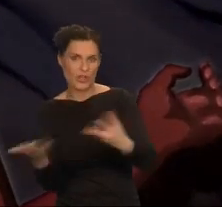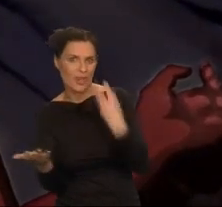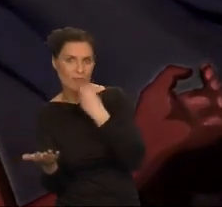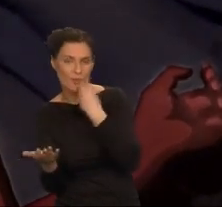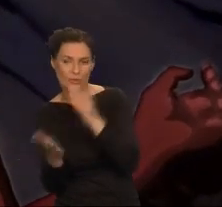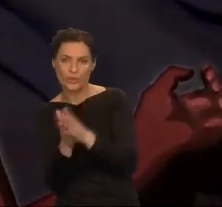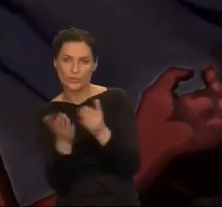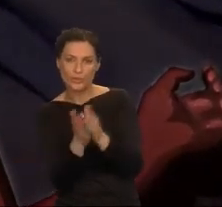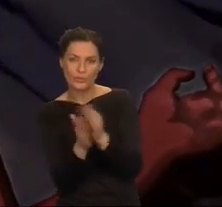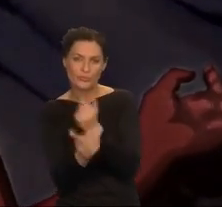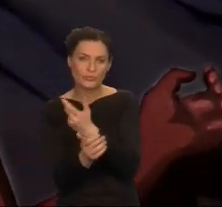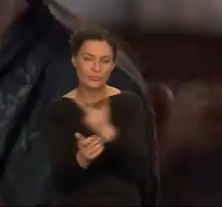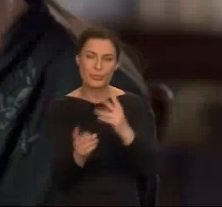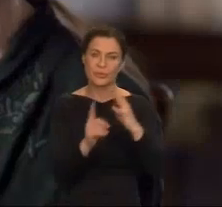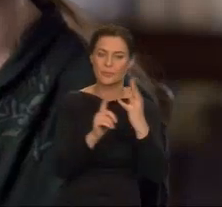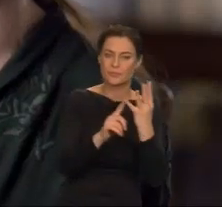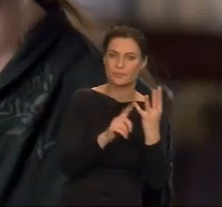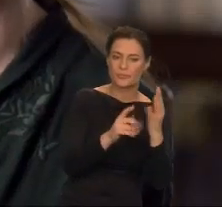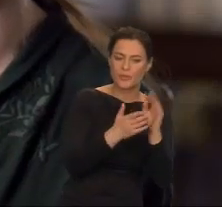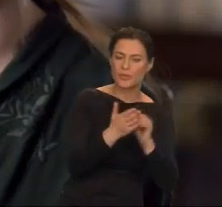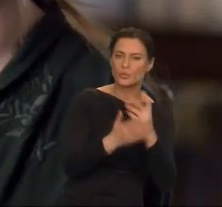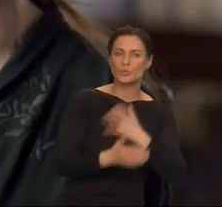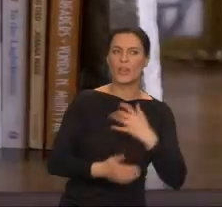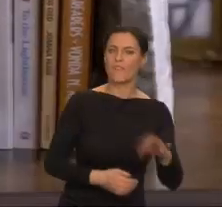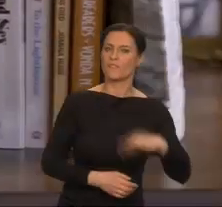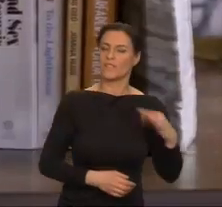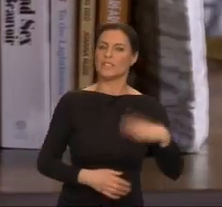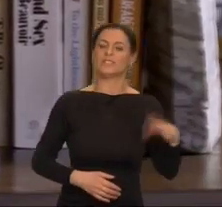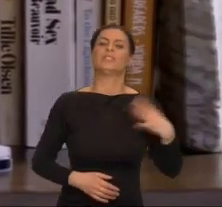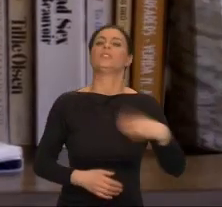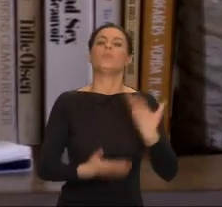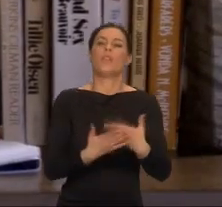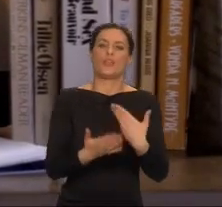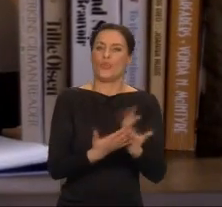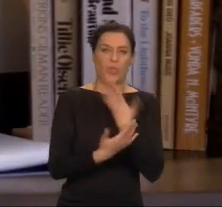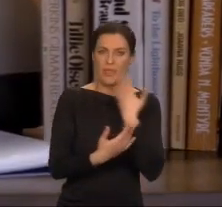Czujemy, że wzbiera w niej furia z powodu niesprawiedliwości.